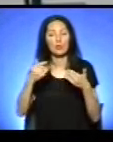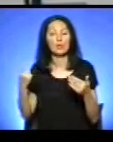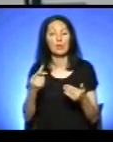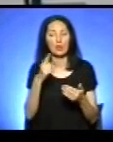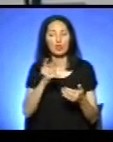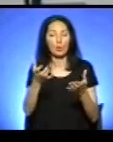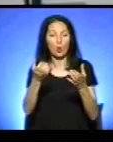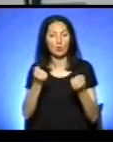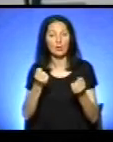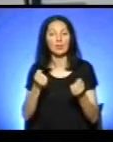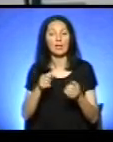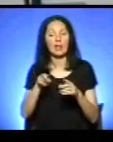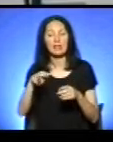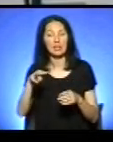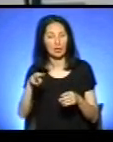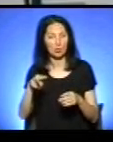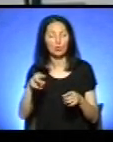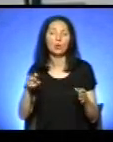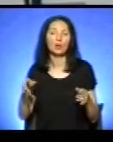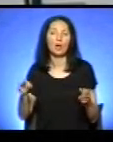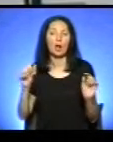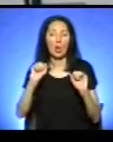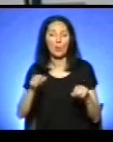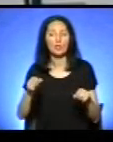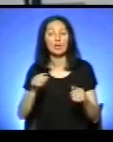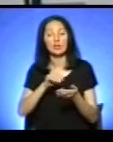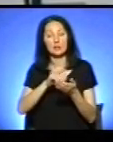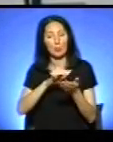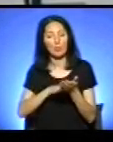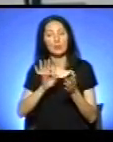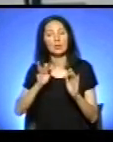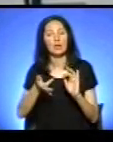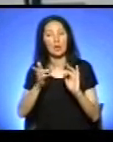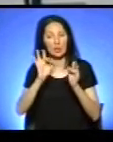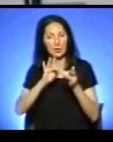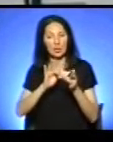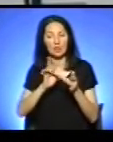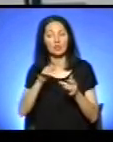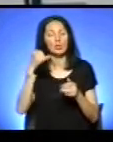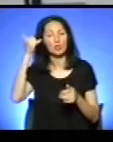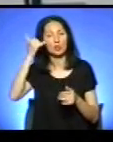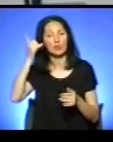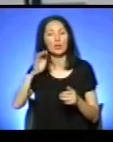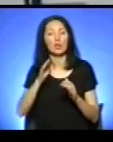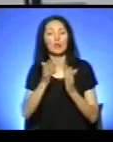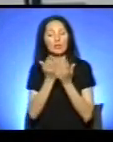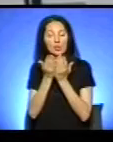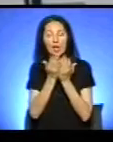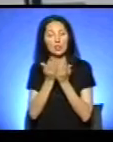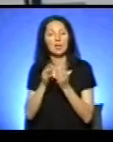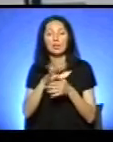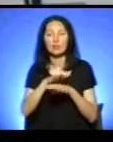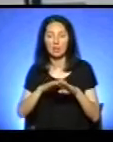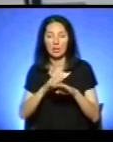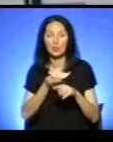доставкою, достатньо заповнити заявку через інтернет або зателефонувати у читальню. Продовжив, про це розповів виконуючий обов